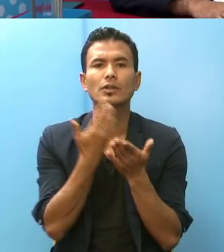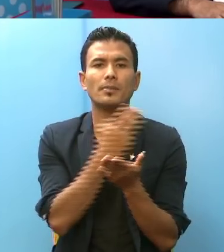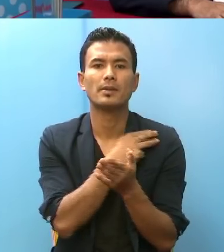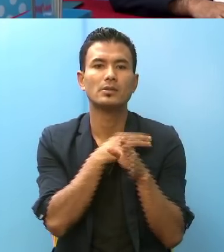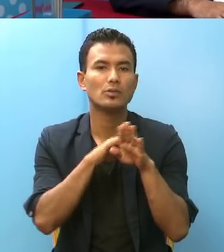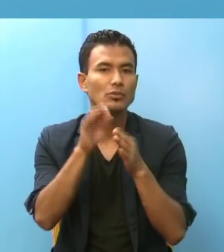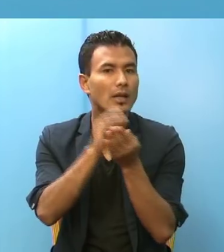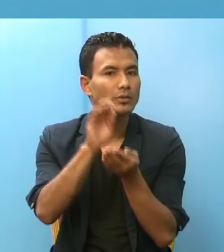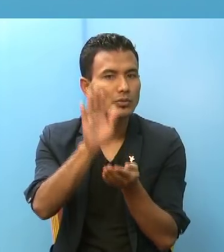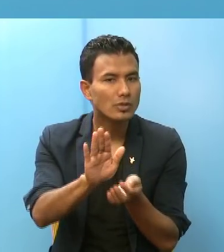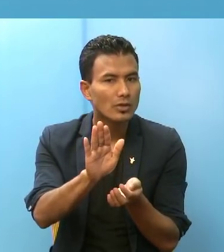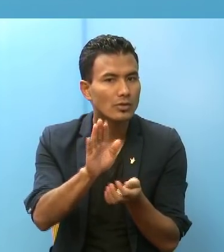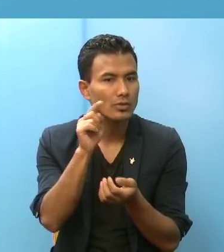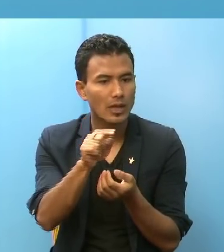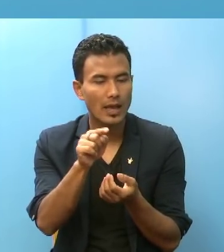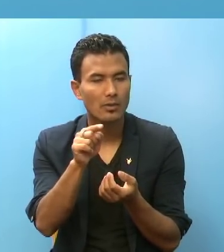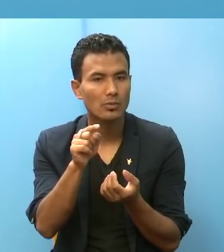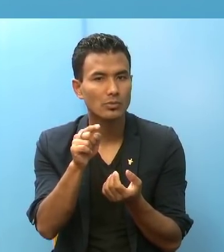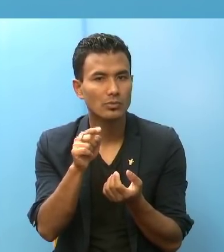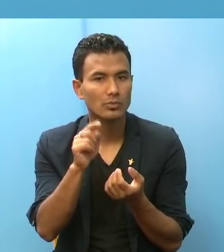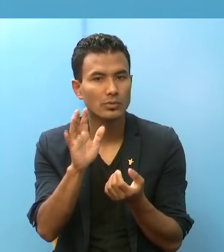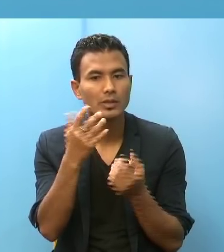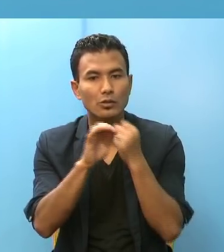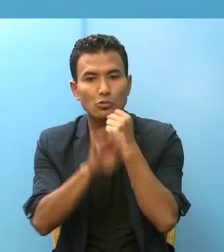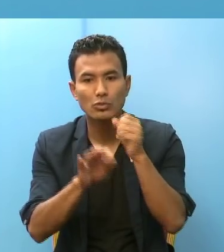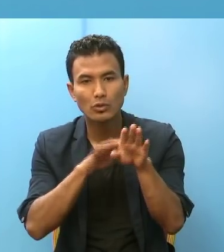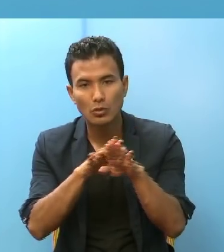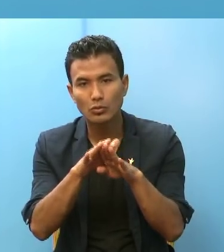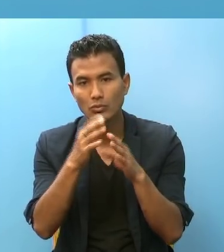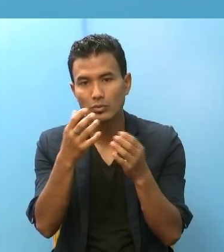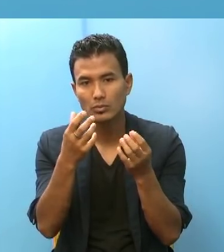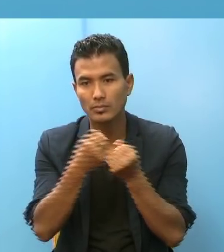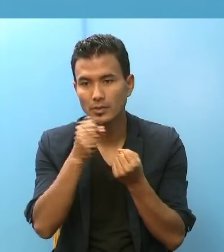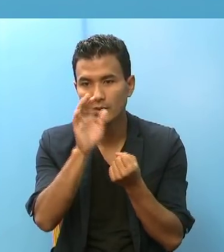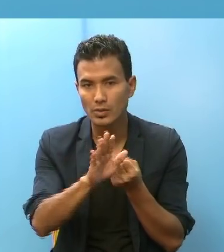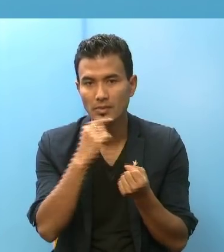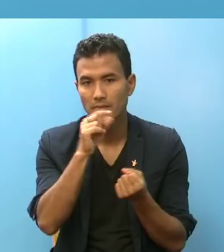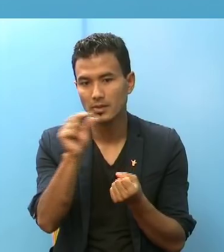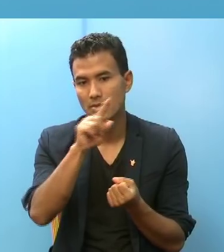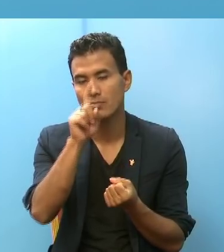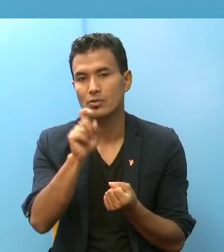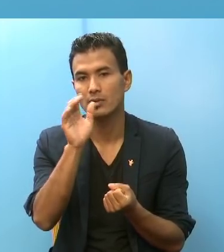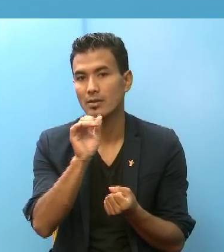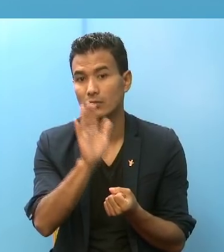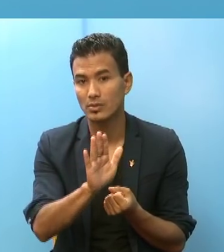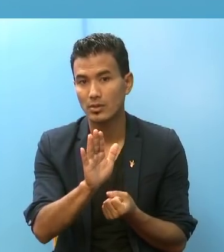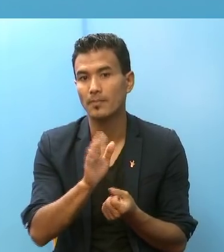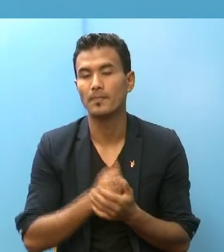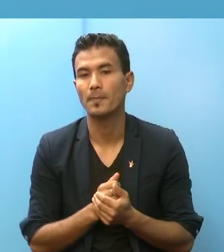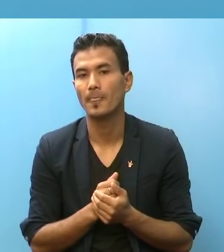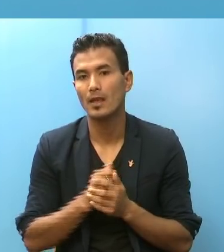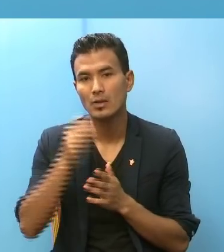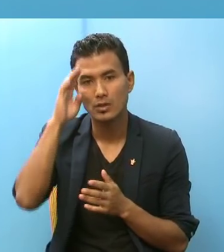मानचयलिए त्यां राखिये को छो त्यां को के रीसोर्स घरो अवेलेबल छो त्यों सप्पभाव्णा प्रस्ण उठी राया चा जब कि